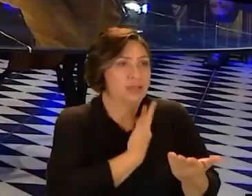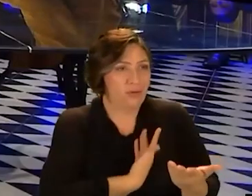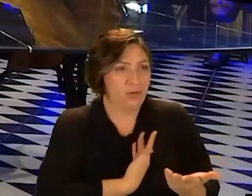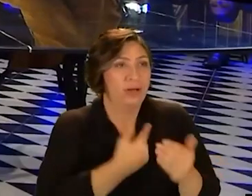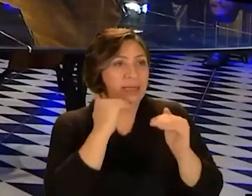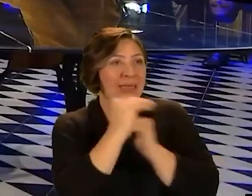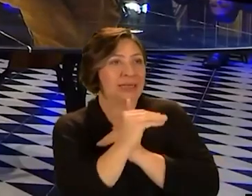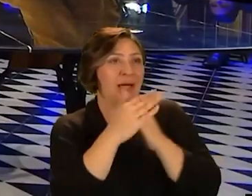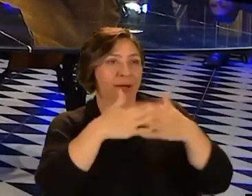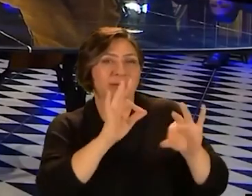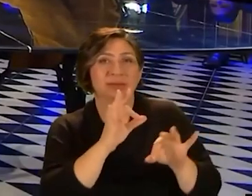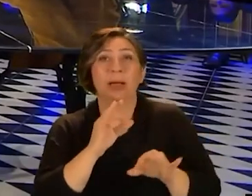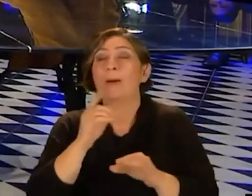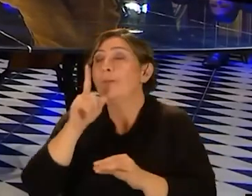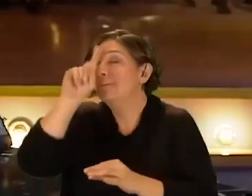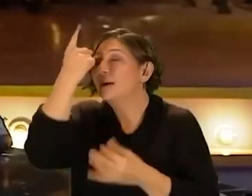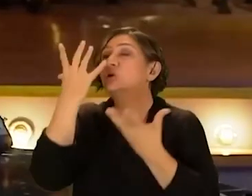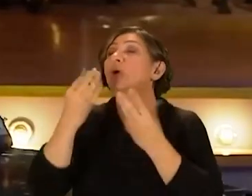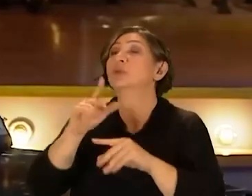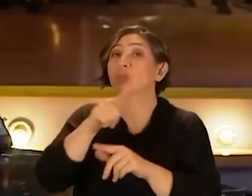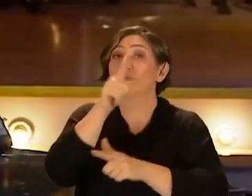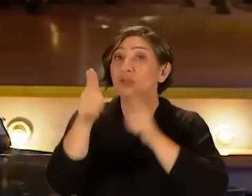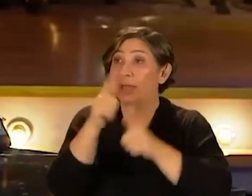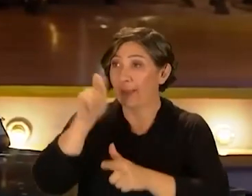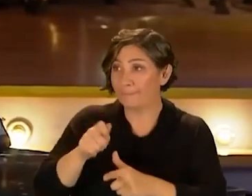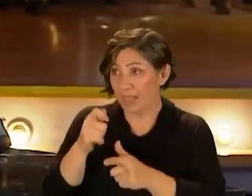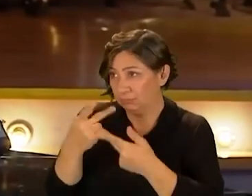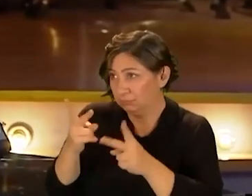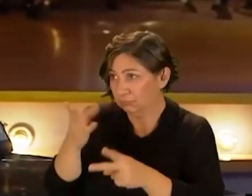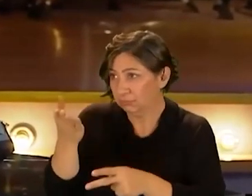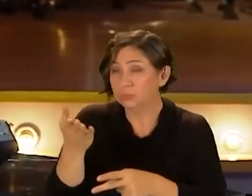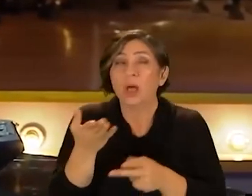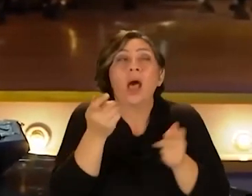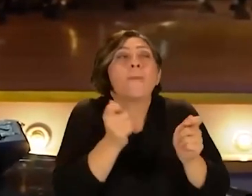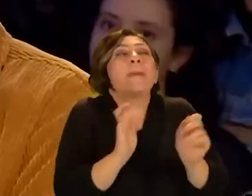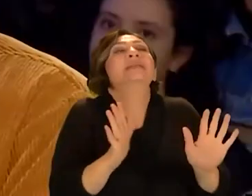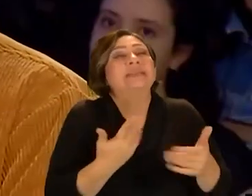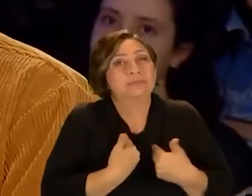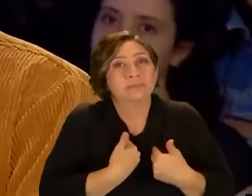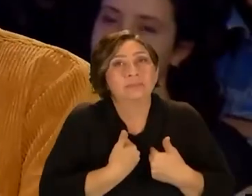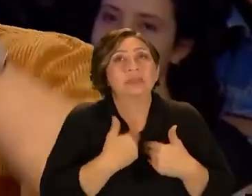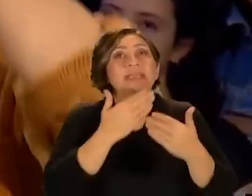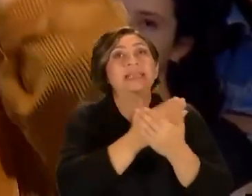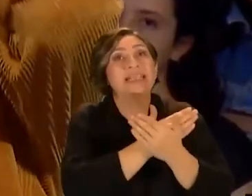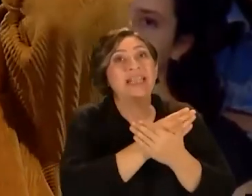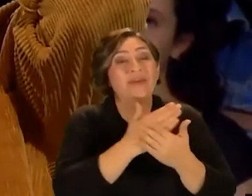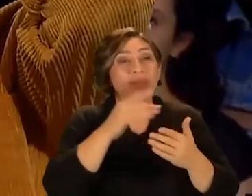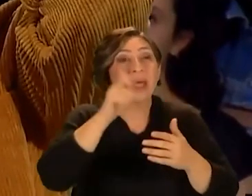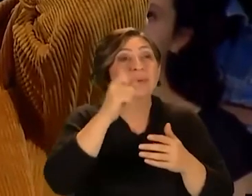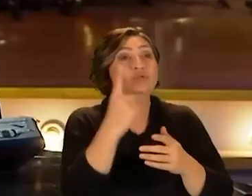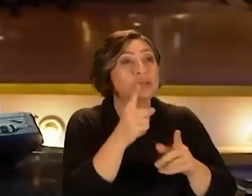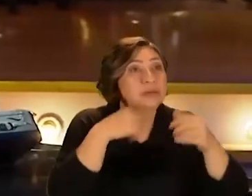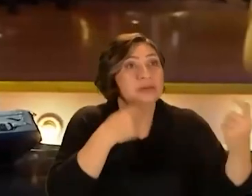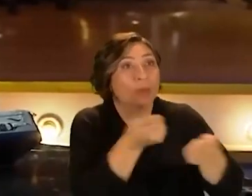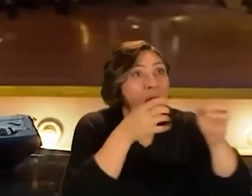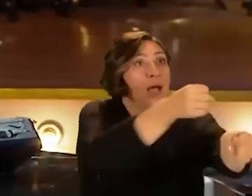seviliyor. Kitleni alıyorsun. Ya bağımsız olmasaydın şu videoyu yapma imkanı yoktu değil mi? Yoktu ve sürekli yapımcı